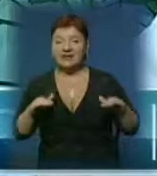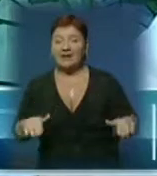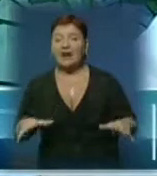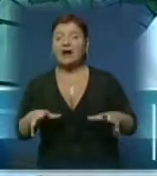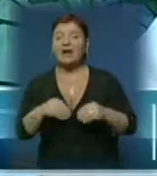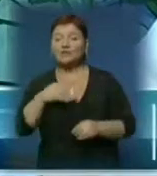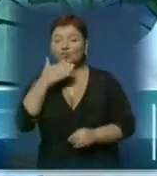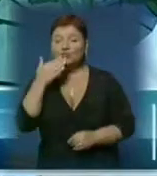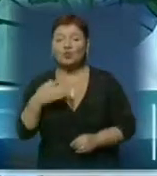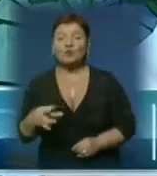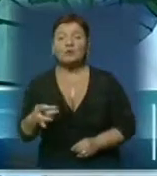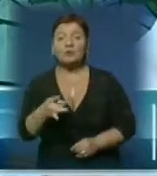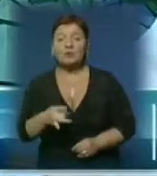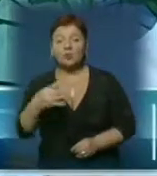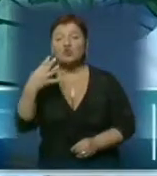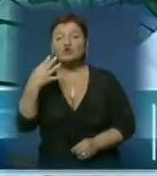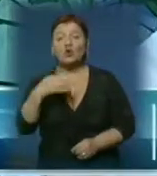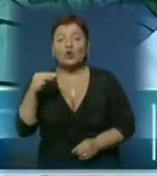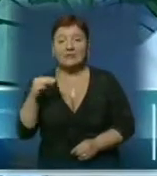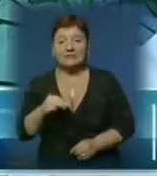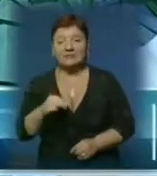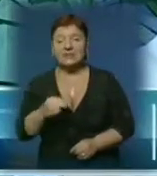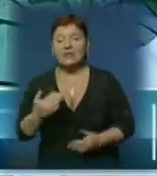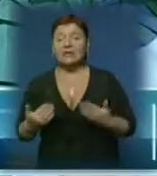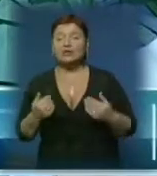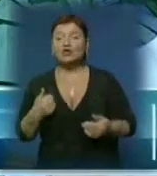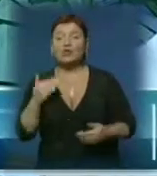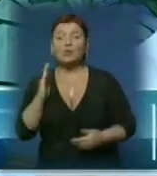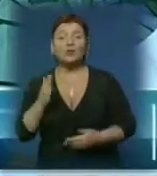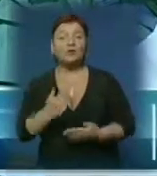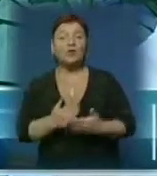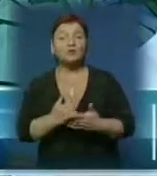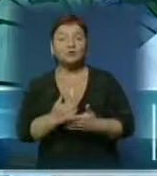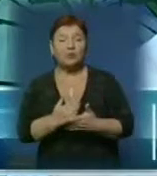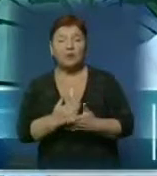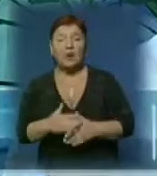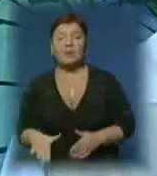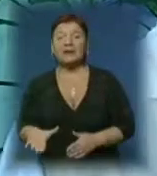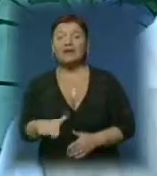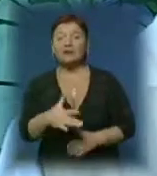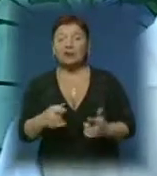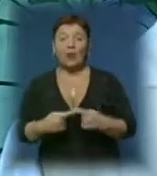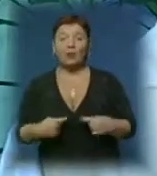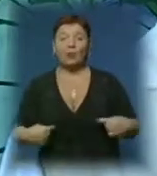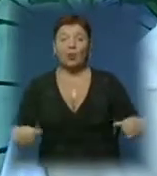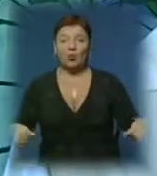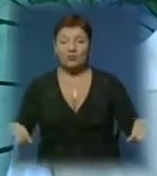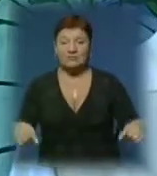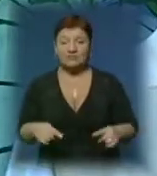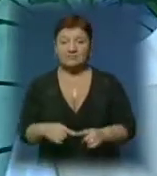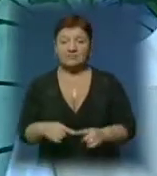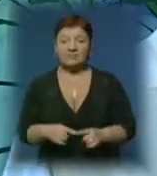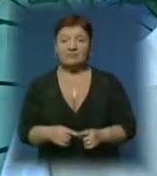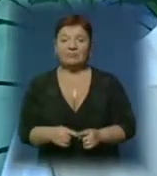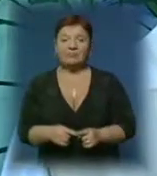з Ужгородським районом 40 тисяч. Але якщо ми будемо обслуговувати при територіальному окрузі три